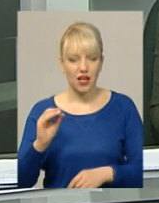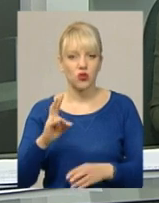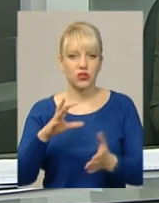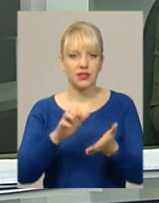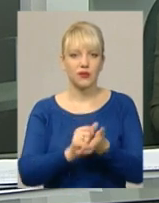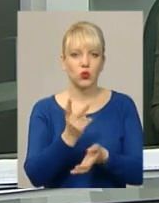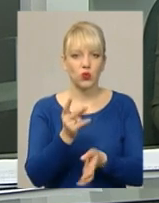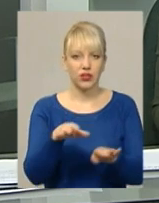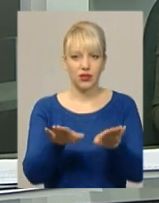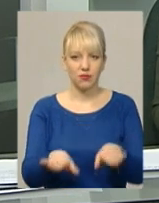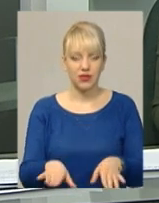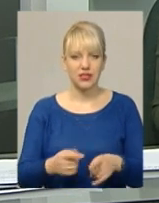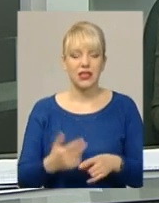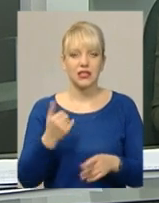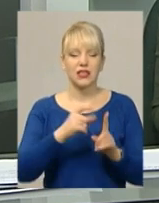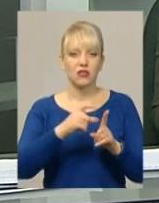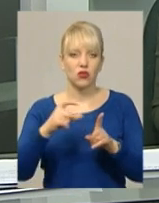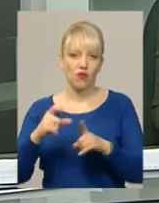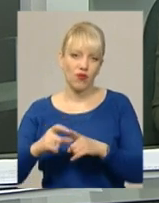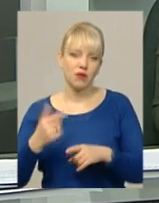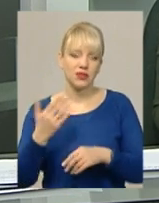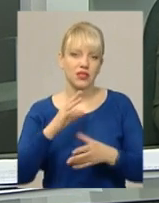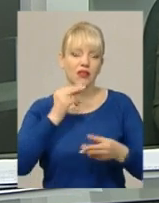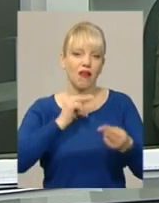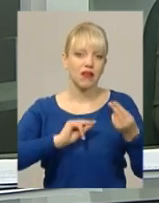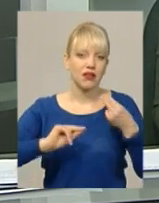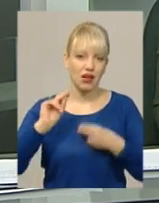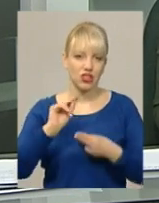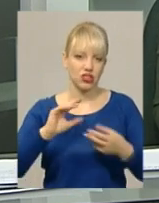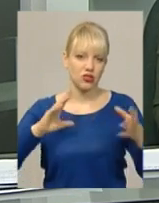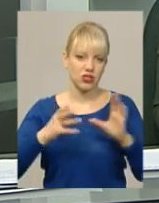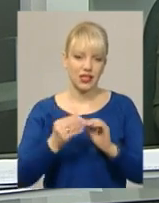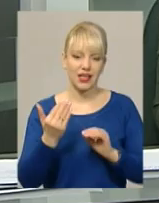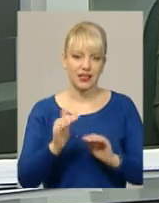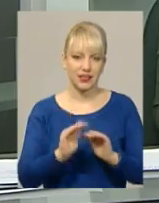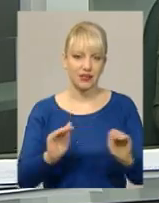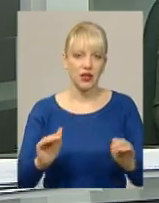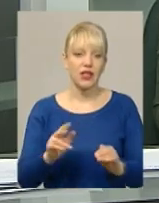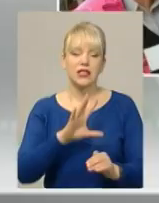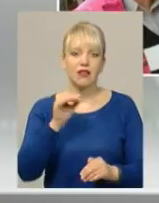місце. За словами їхнього тренера Юзефа Слівінської, це найкращий результат її вихованок за всю її кар'єру.